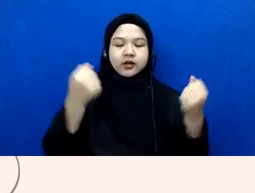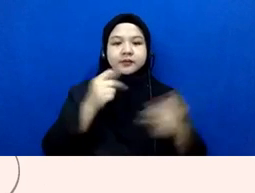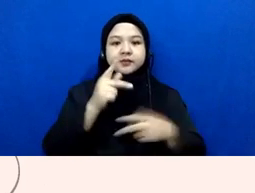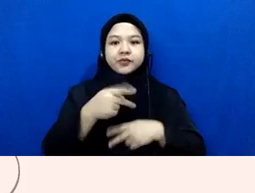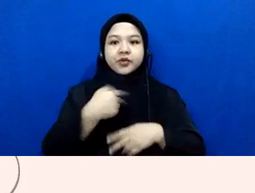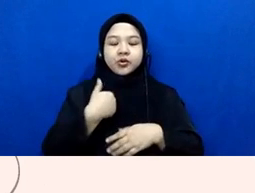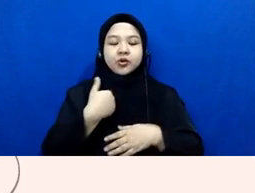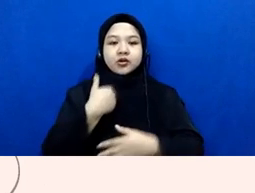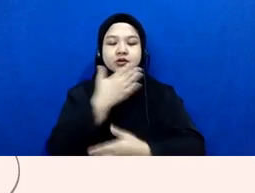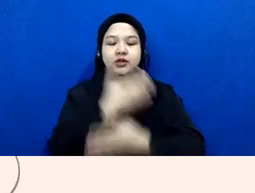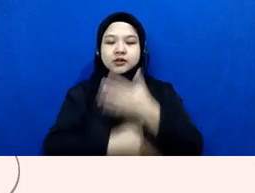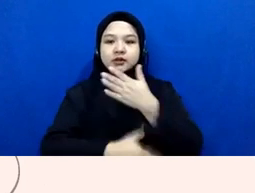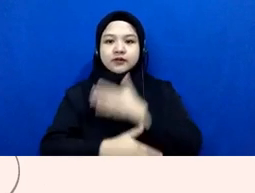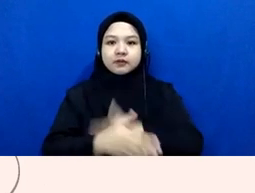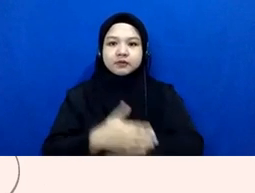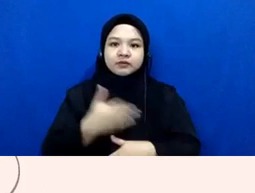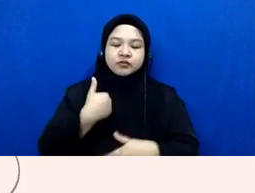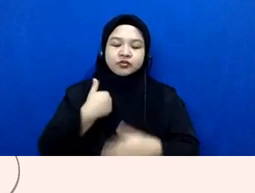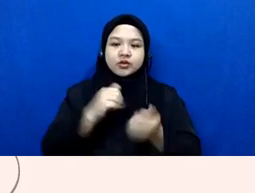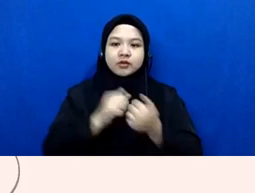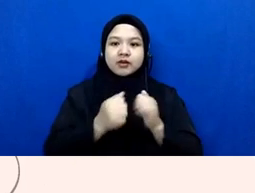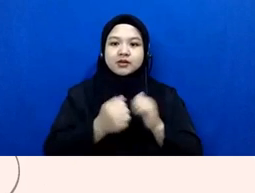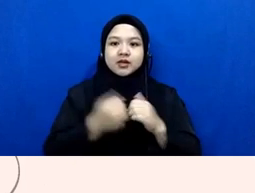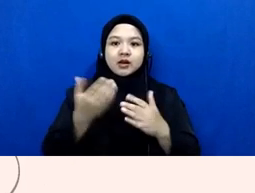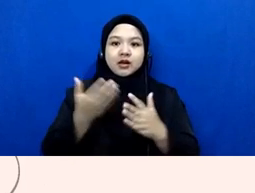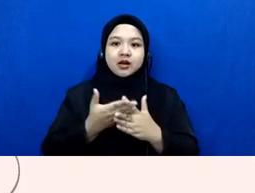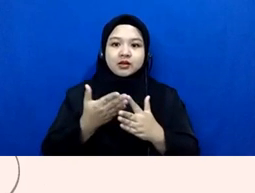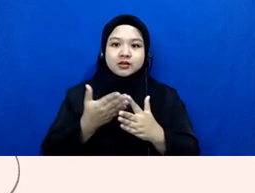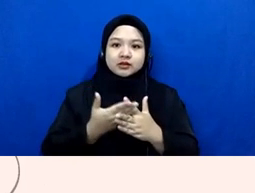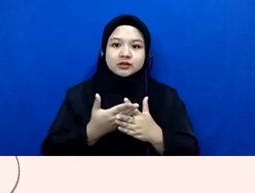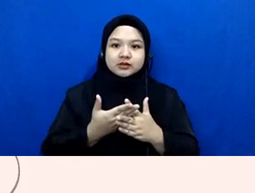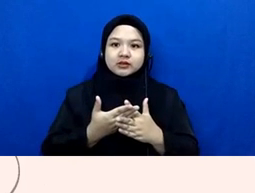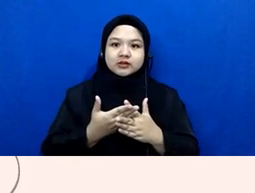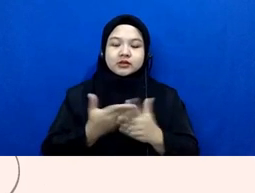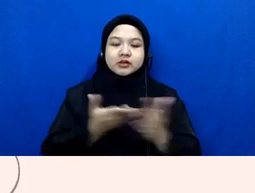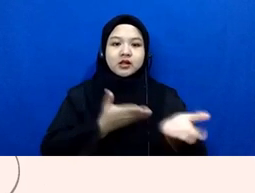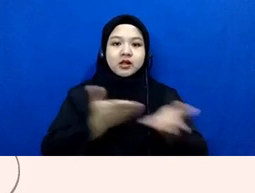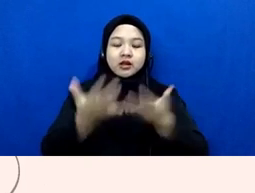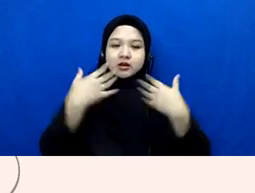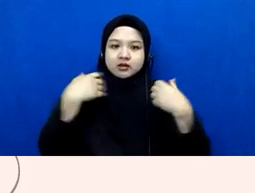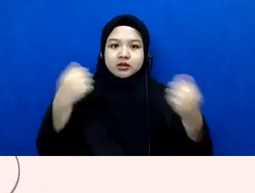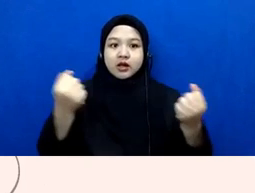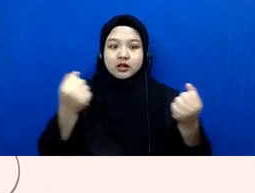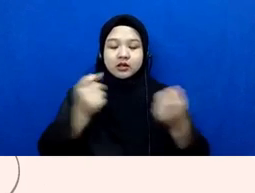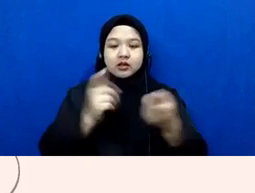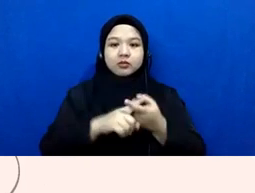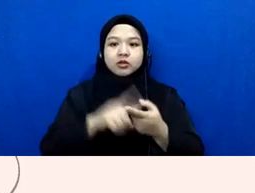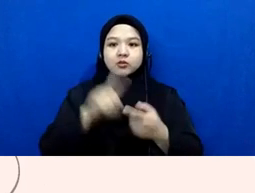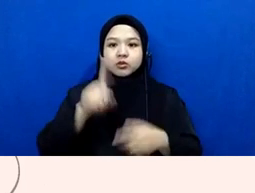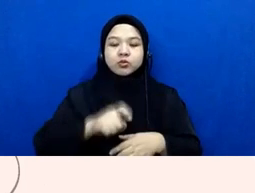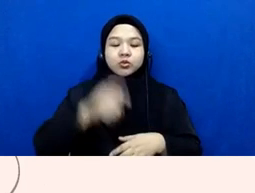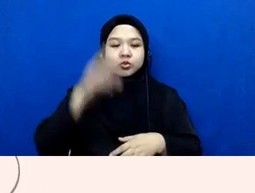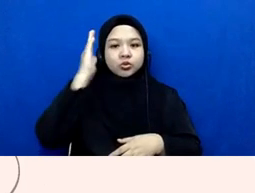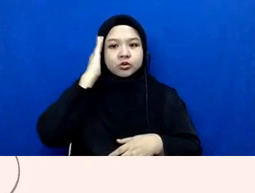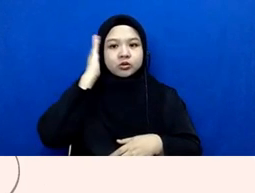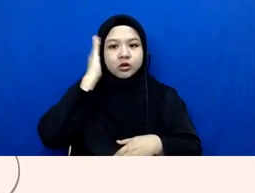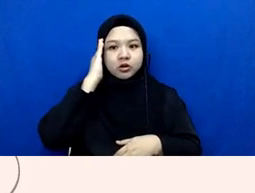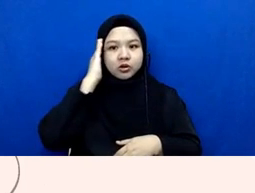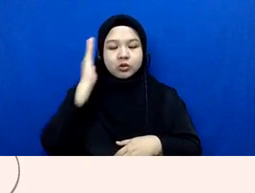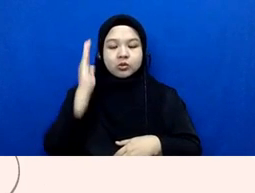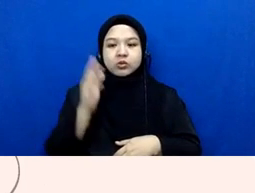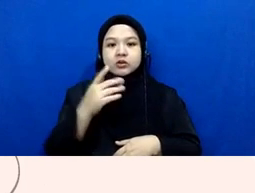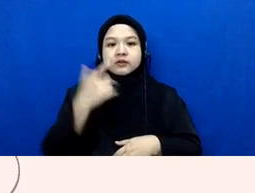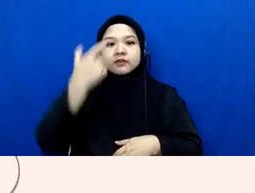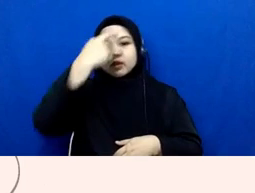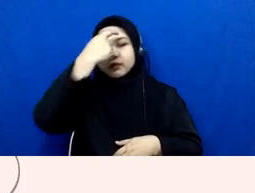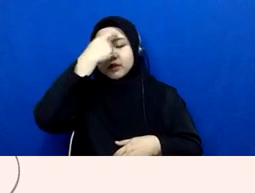difabel yang punya masalah akses terhadap dengan kesehatan maka kan teman-teman perlu tahu jenis penyakitnya